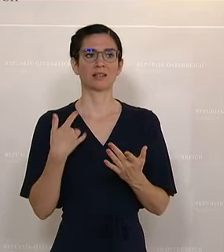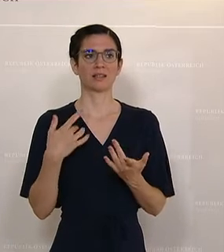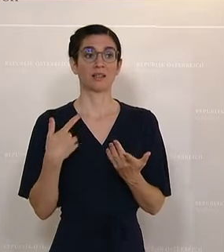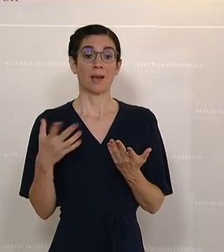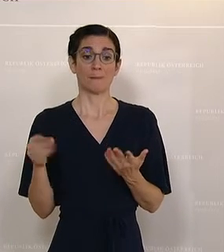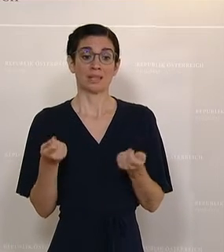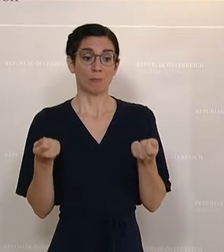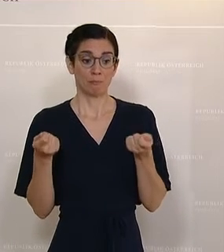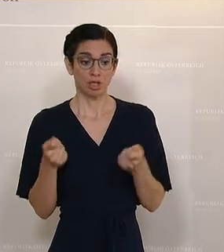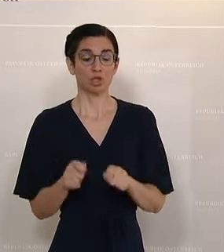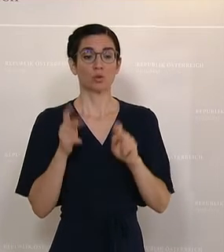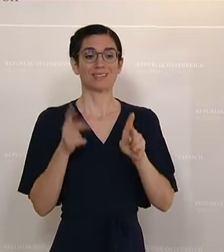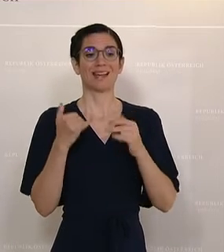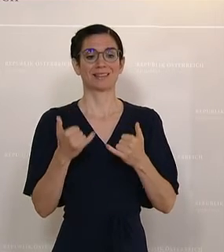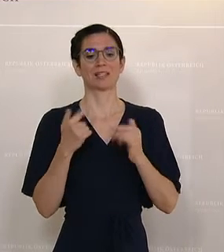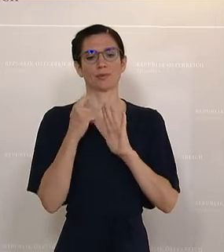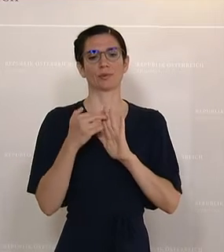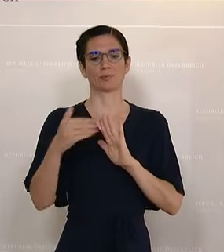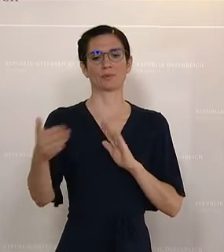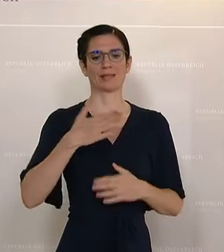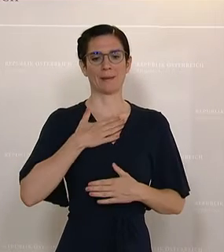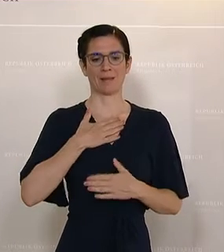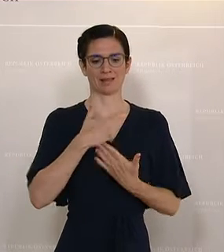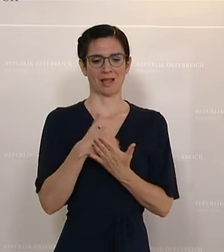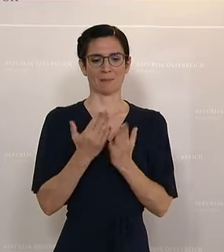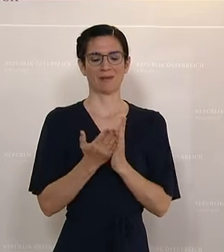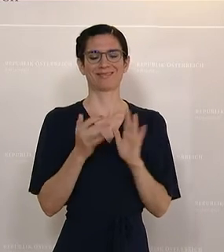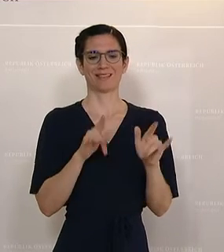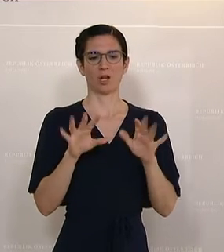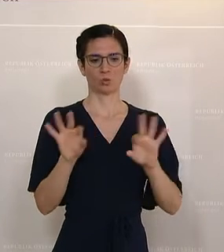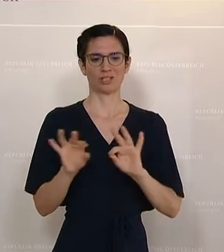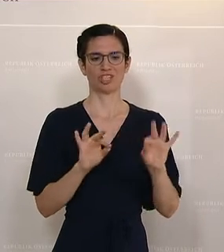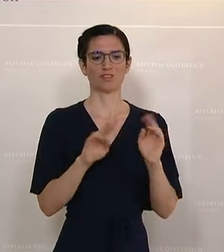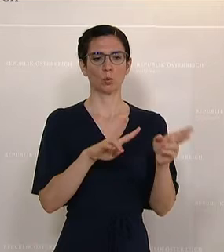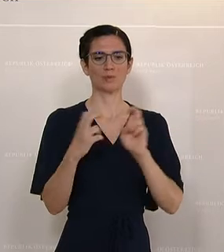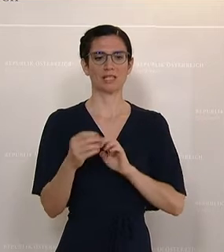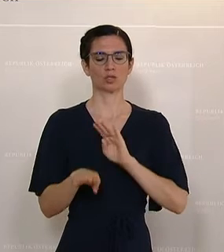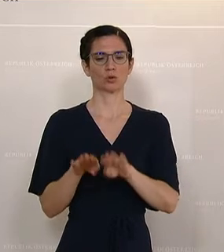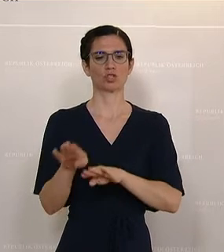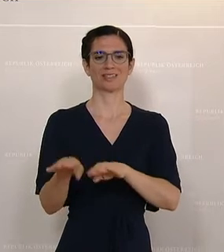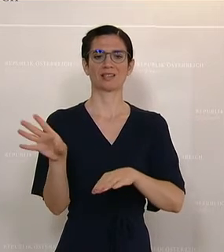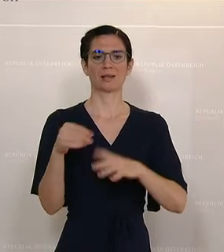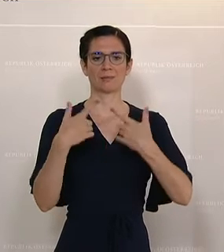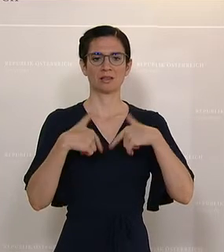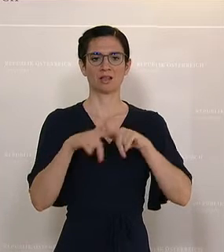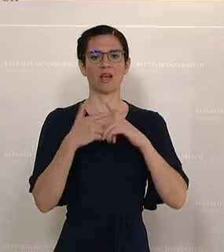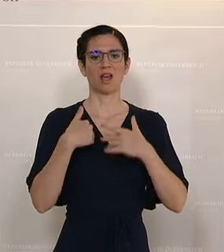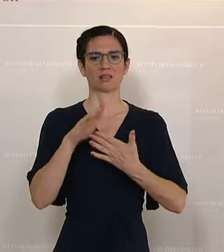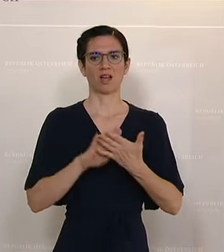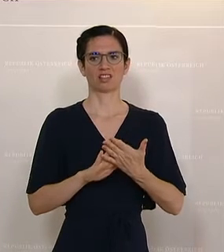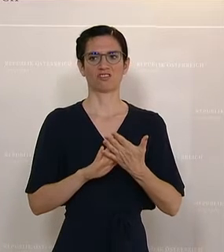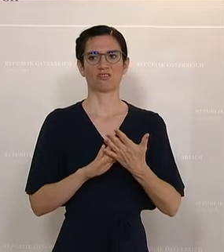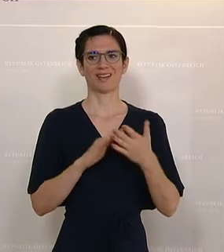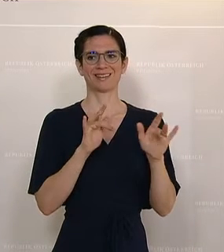freizumachen. Mein Haus ist intensiv damit beschäftigt, all diese Umsetzungsschritte jetzt auch gemeinsam mit den Ländern einzuleiten. Wir